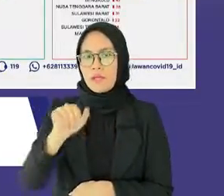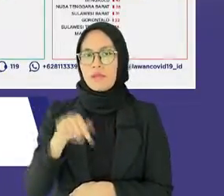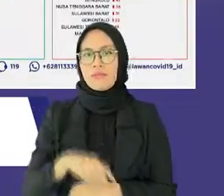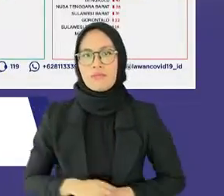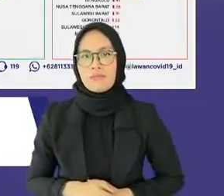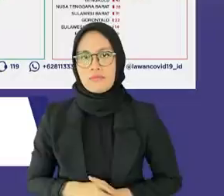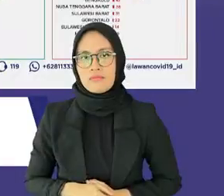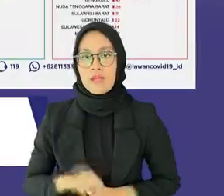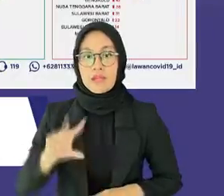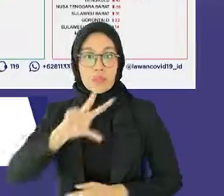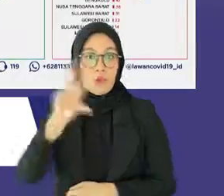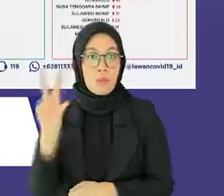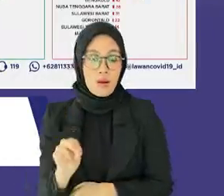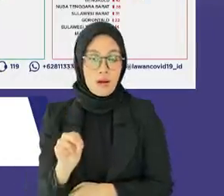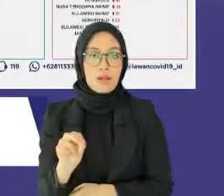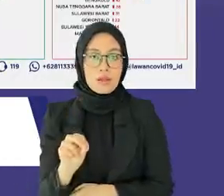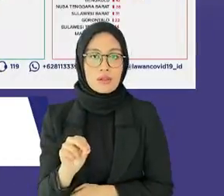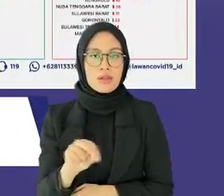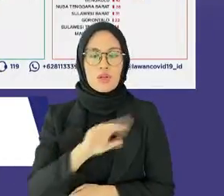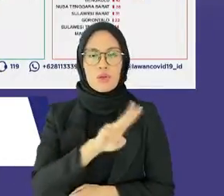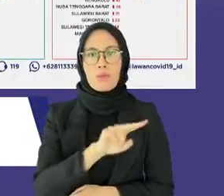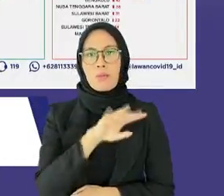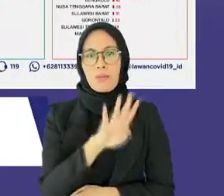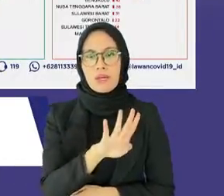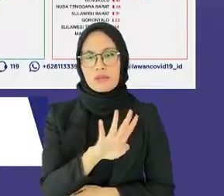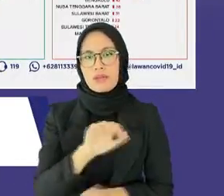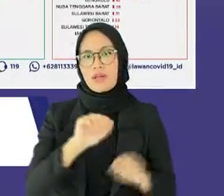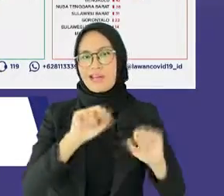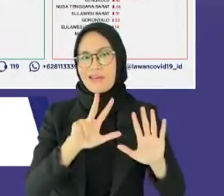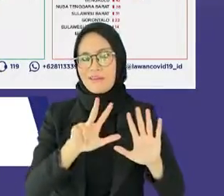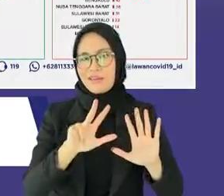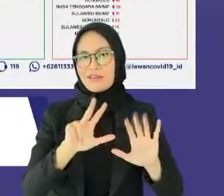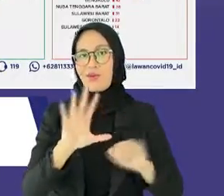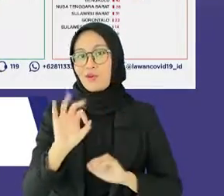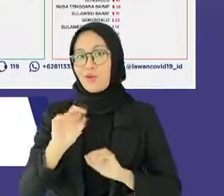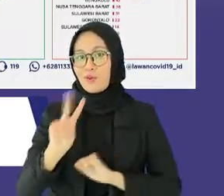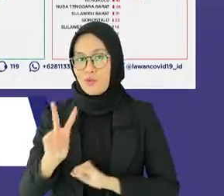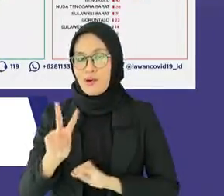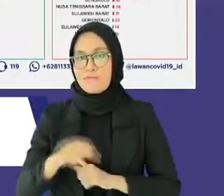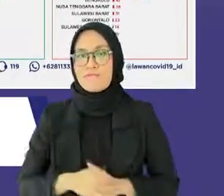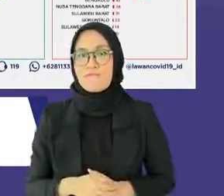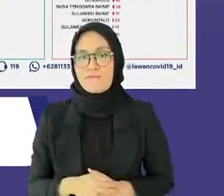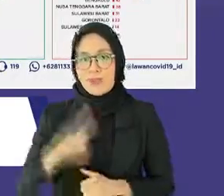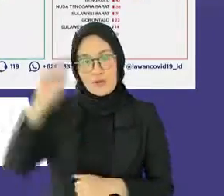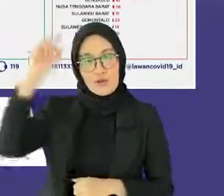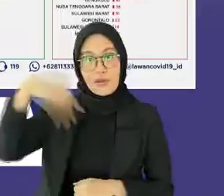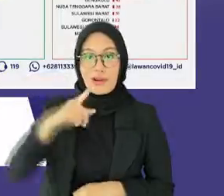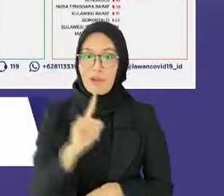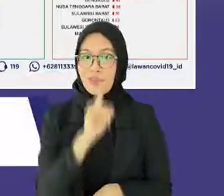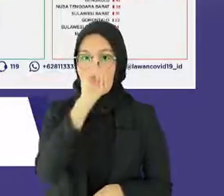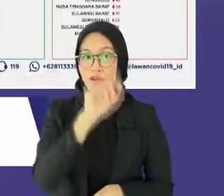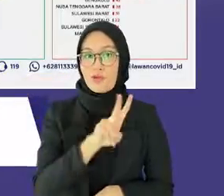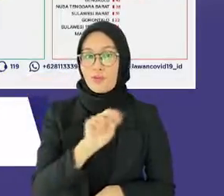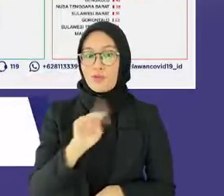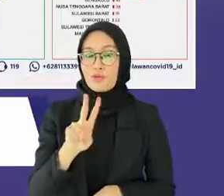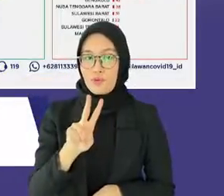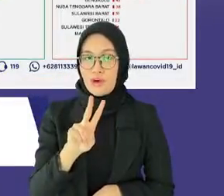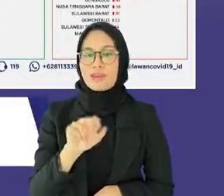Jawa Barat 24,802, Sumatera Utara 22